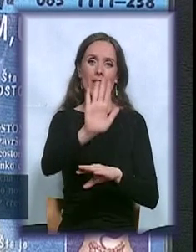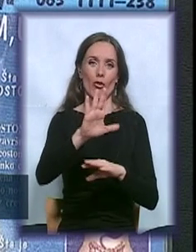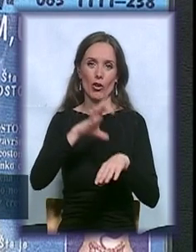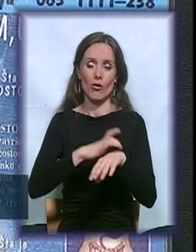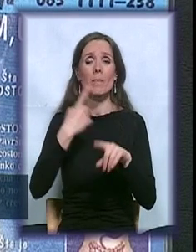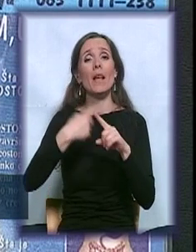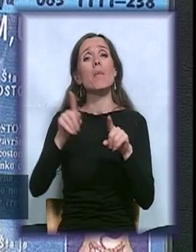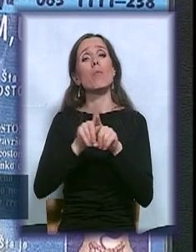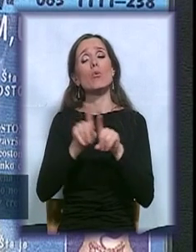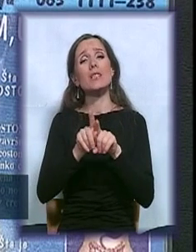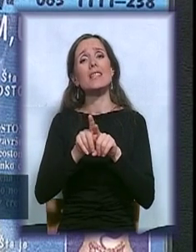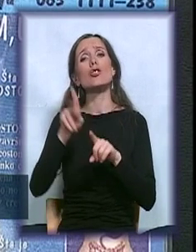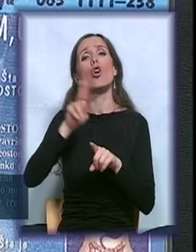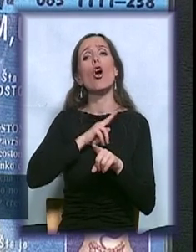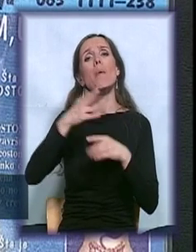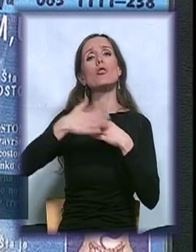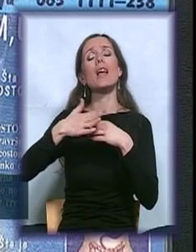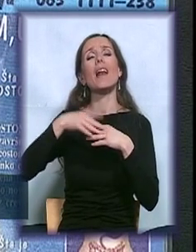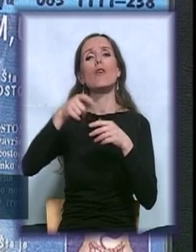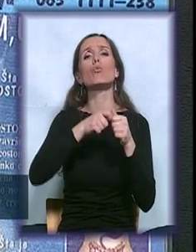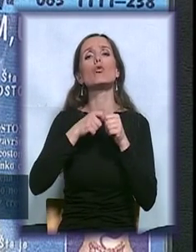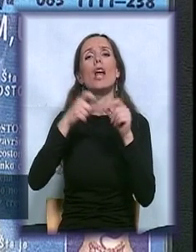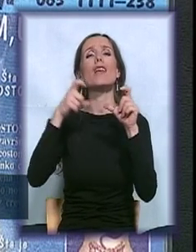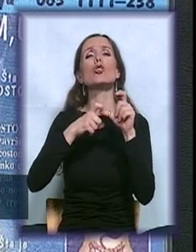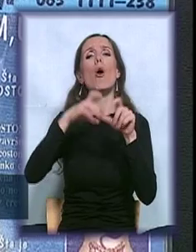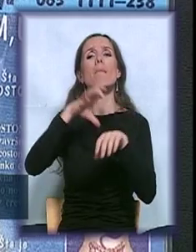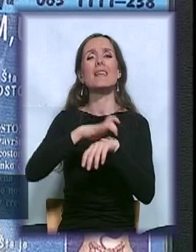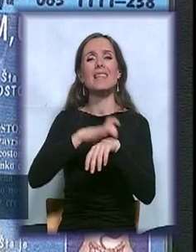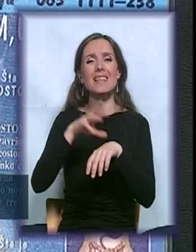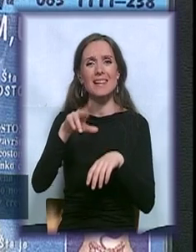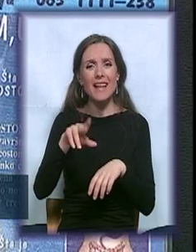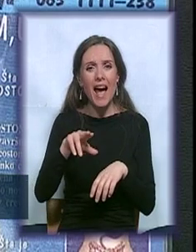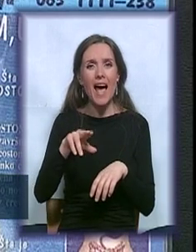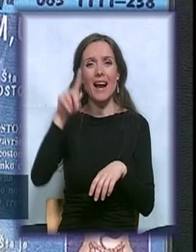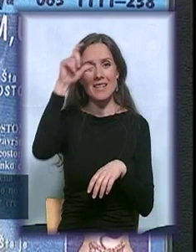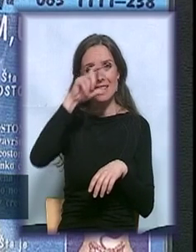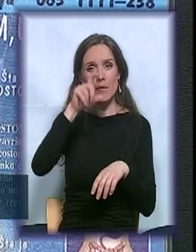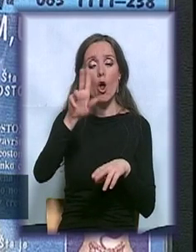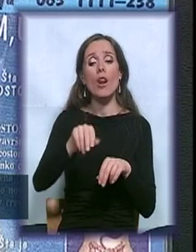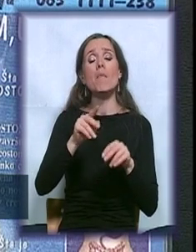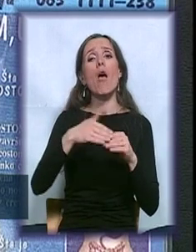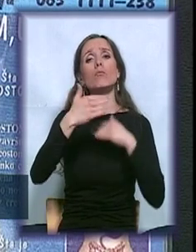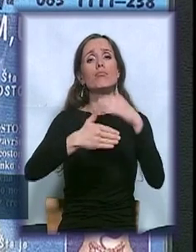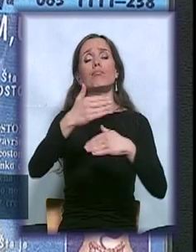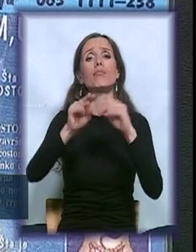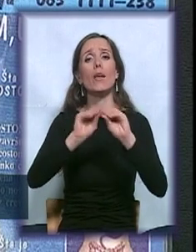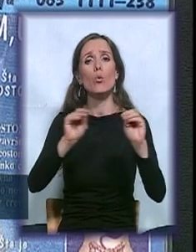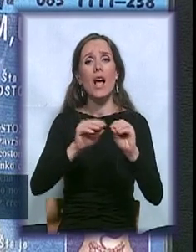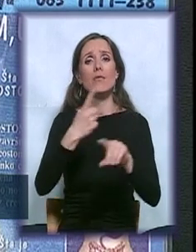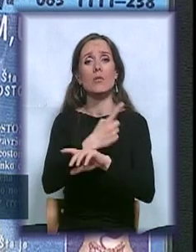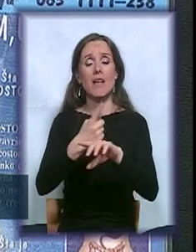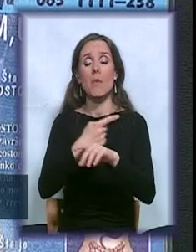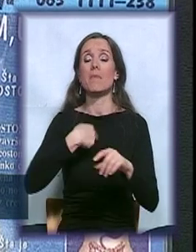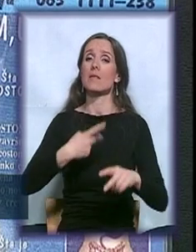Stoma sestara Srbije. Oni su sad prijavili kontinuiranu edukaciju, koja traje sat vremena. Mi ćemo biti gosti,